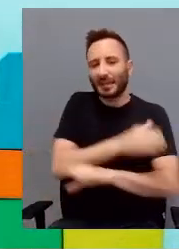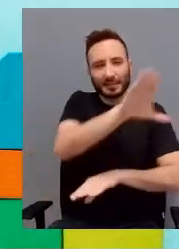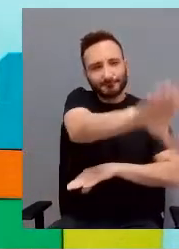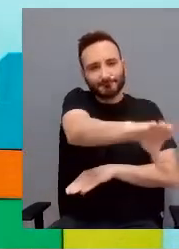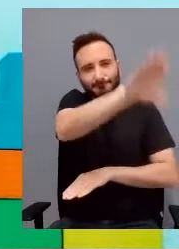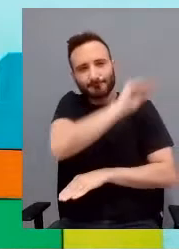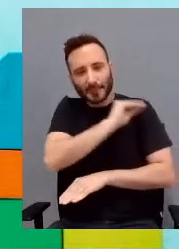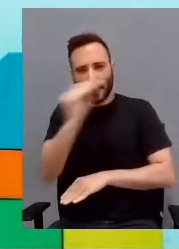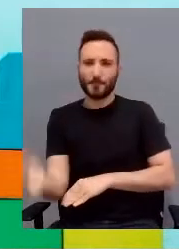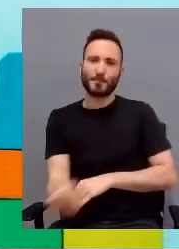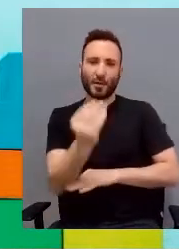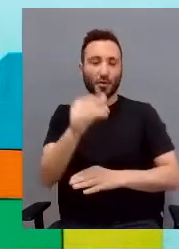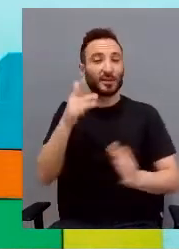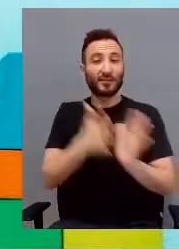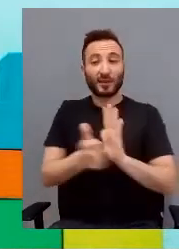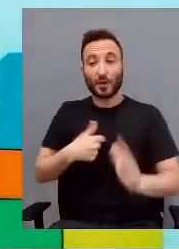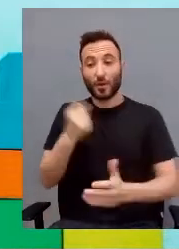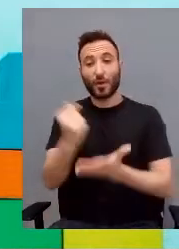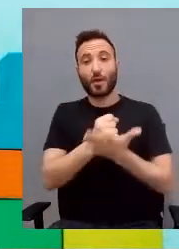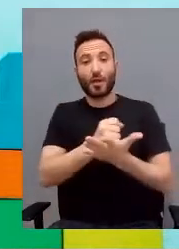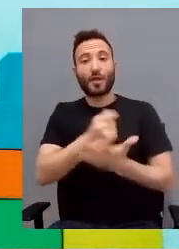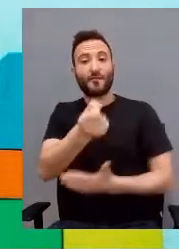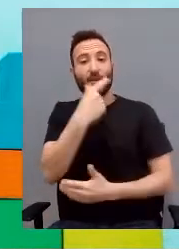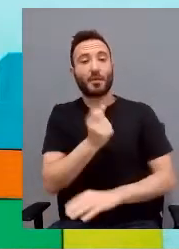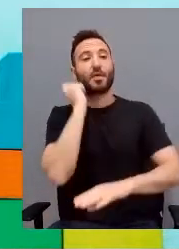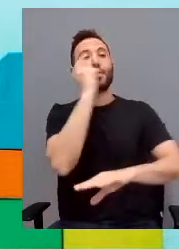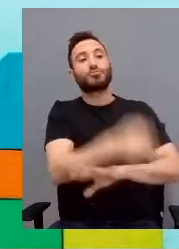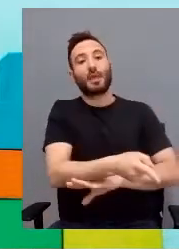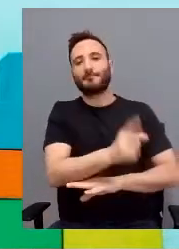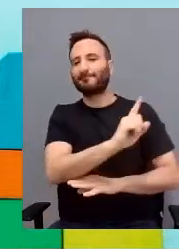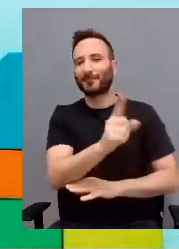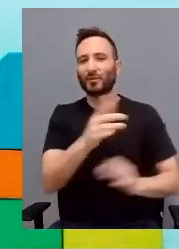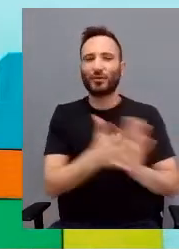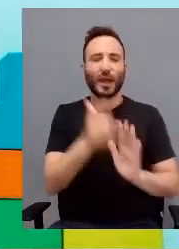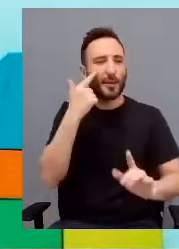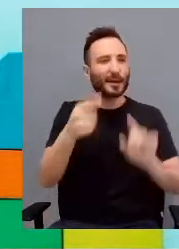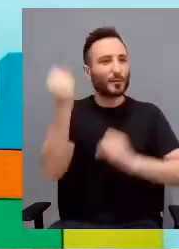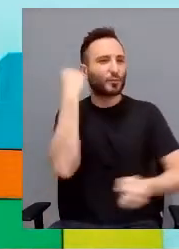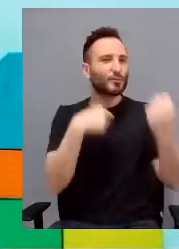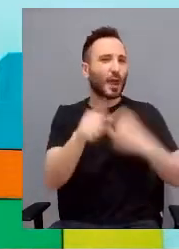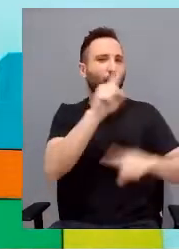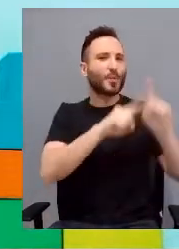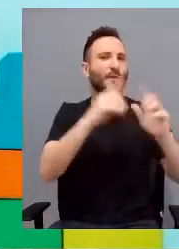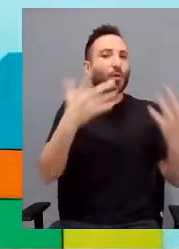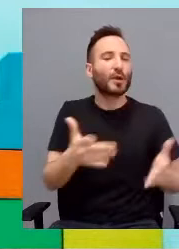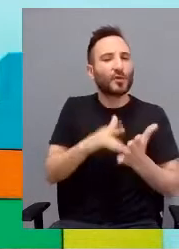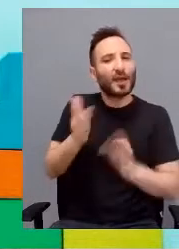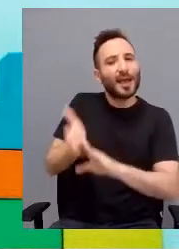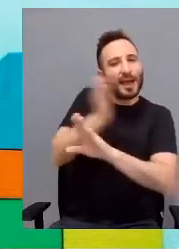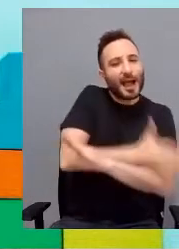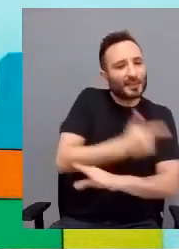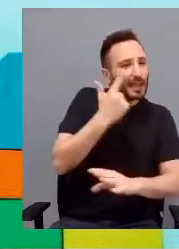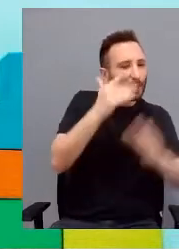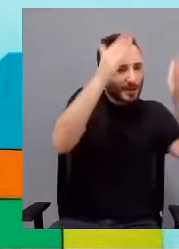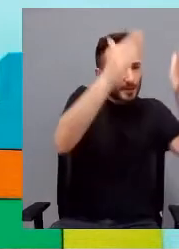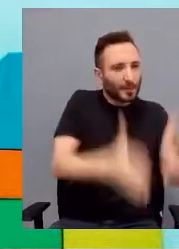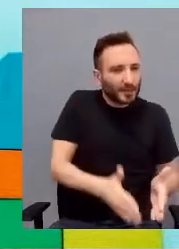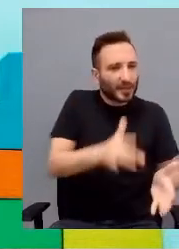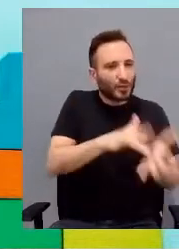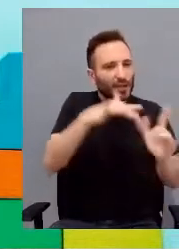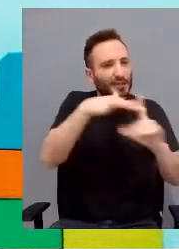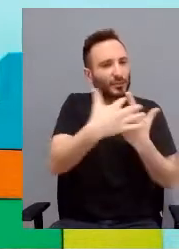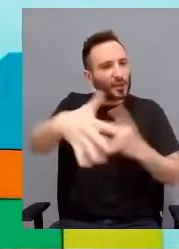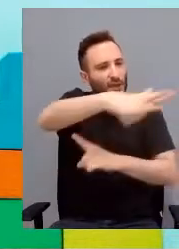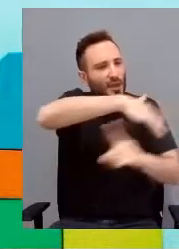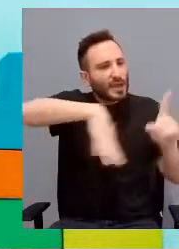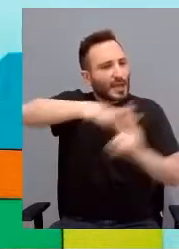di arrivare per la questione di conduttori problematiche sulla terapia farmacologica, si cuida antes la struttura che sta al redor, si